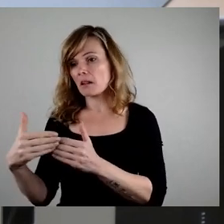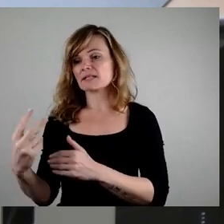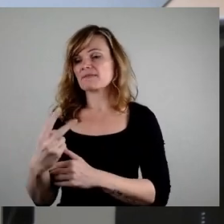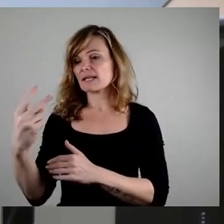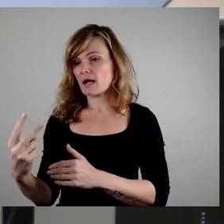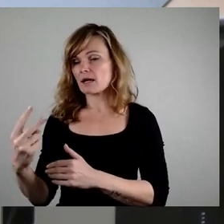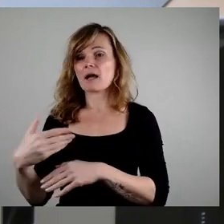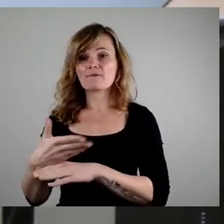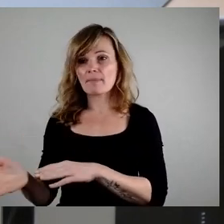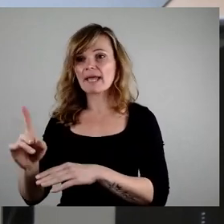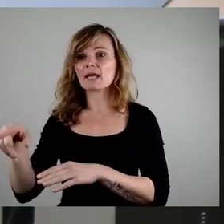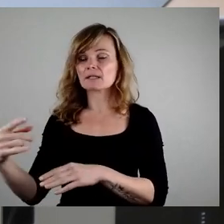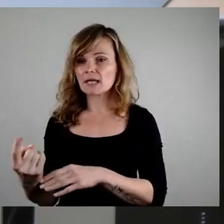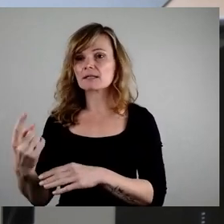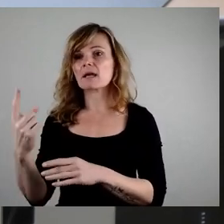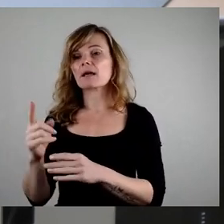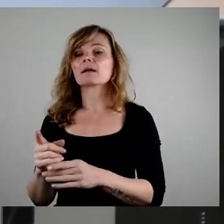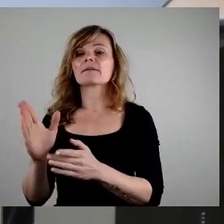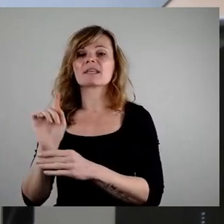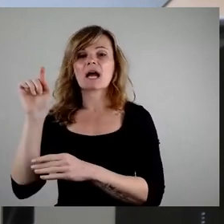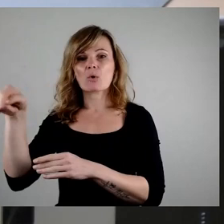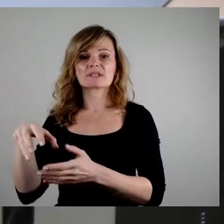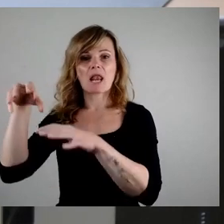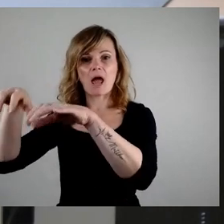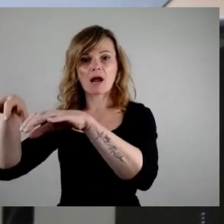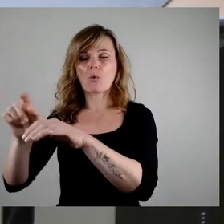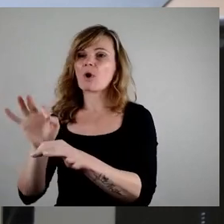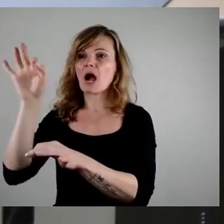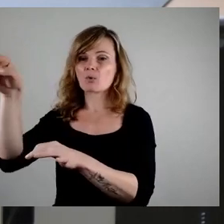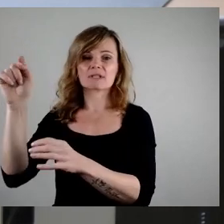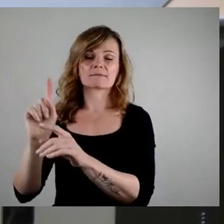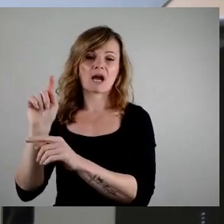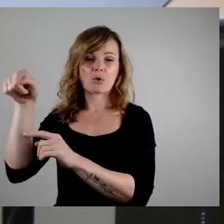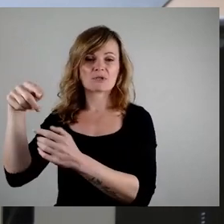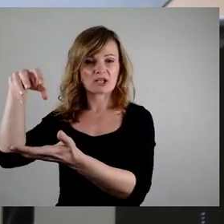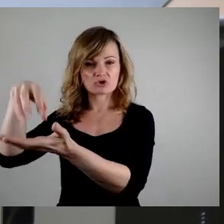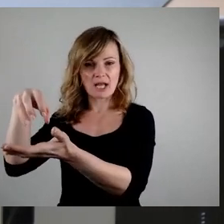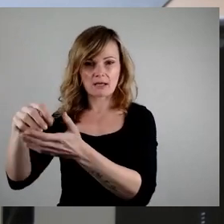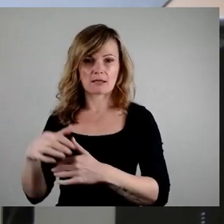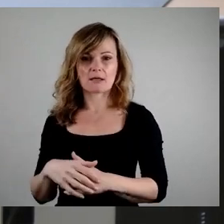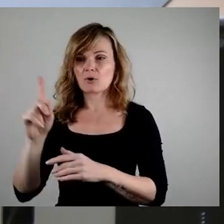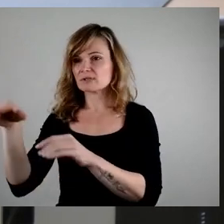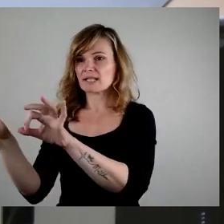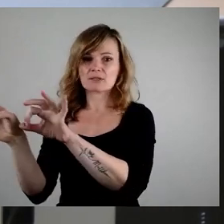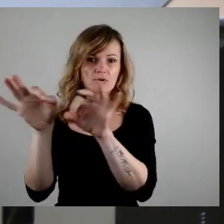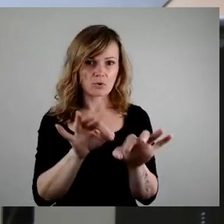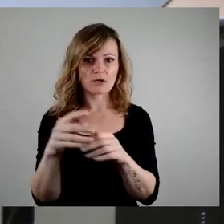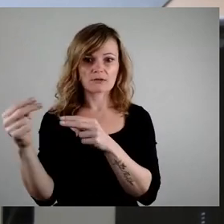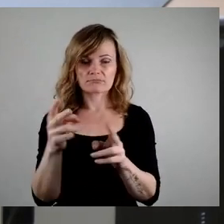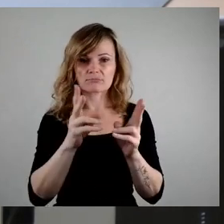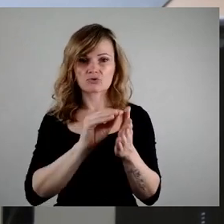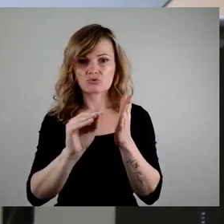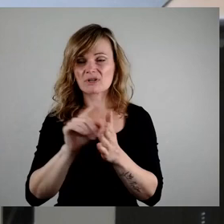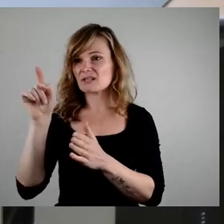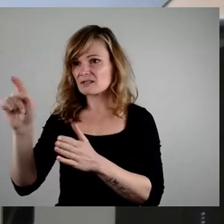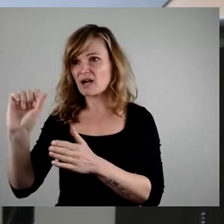Anbieter neu in das Auslagerungsobjekt einzieht. Das ist in keiner Weise nachhaltig. Wir halten es deshalb für sinnvoll, dass das